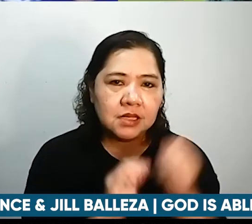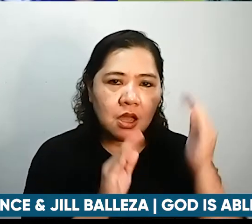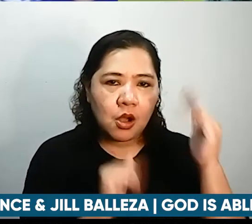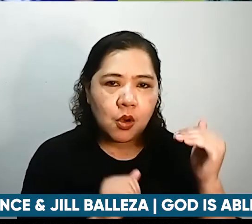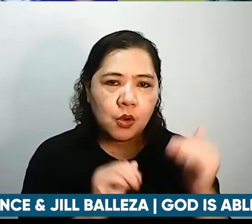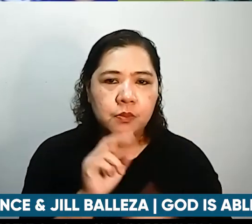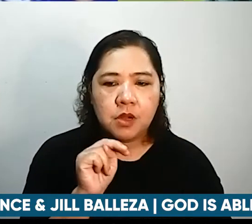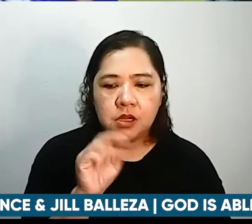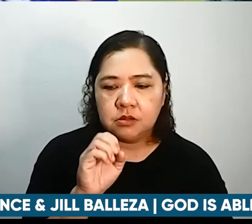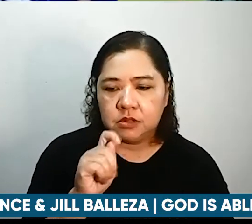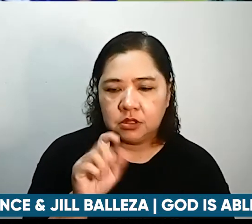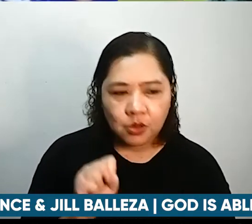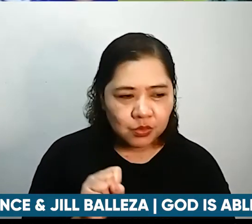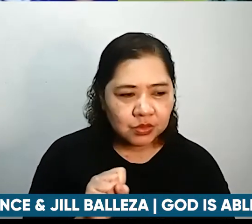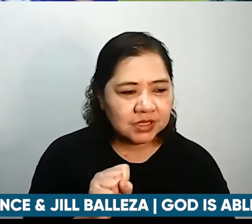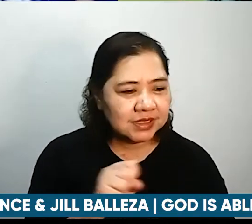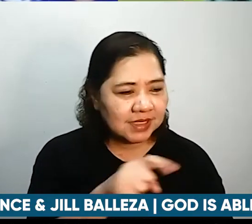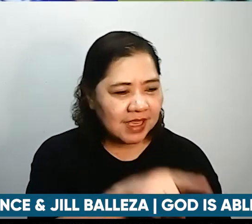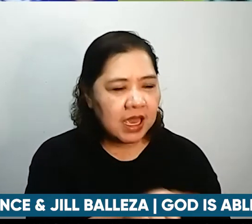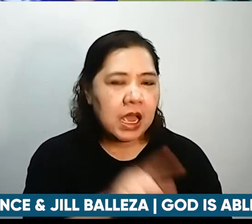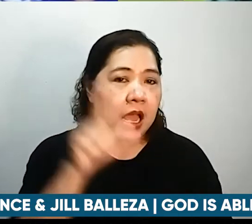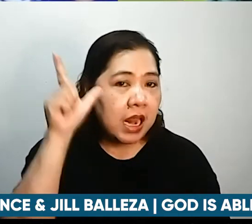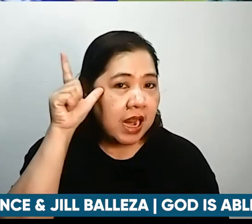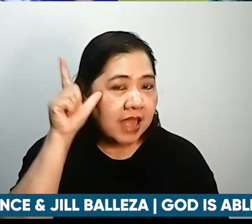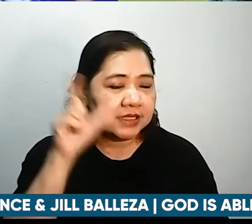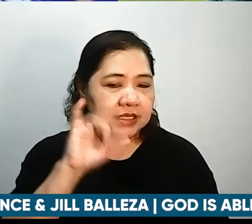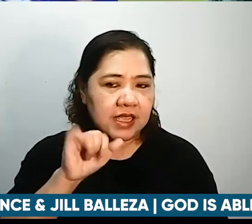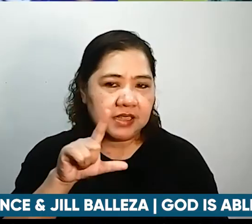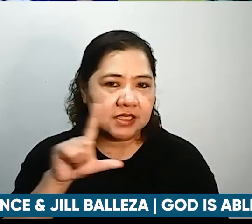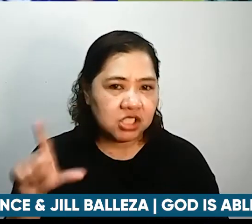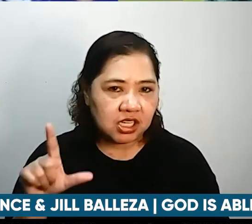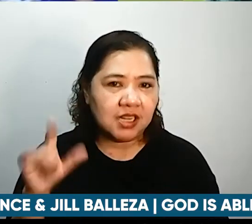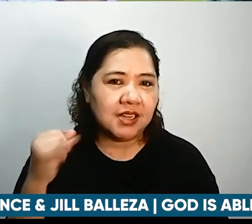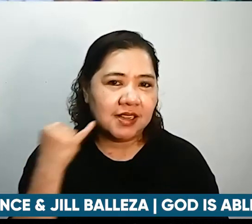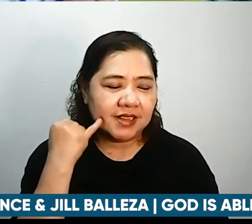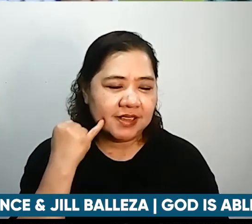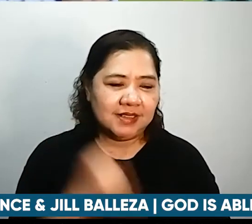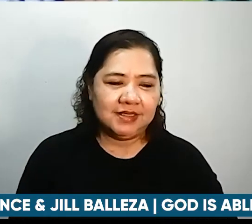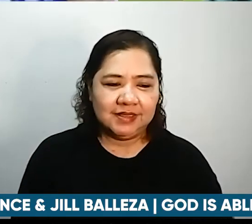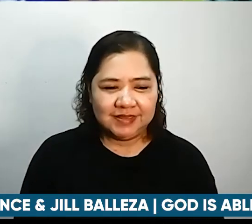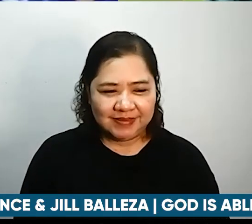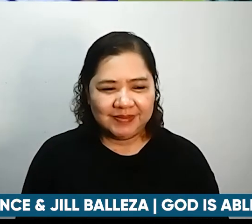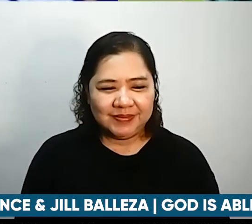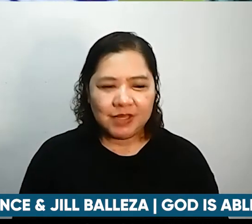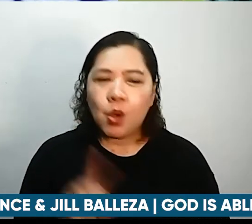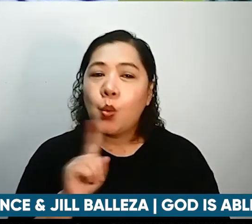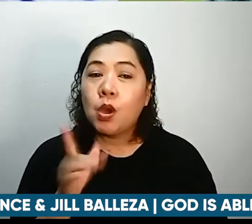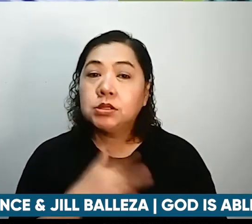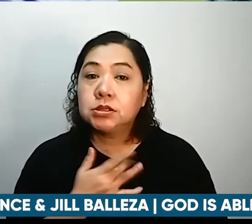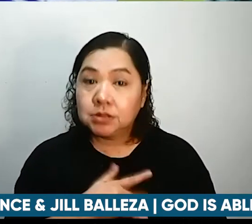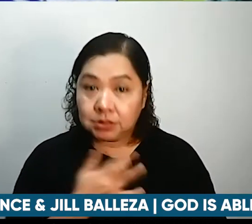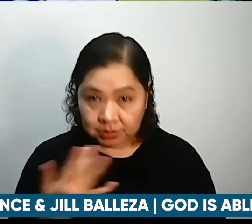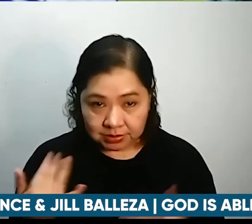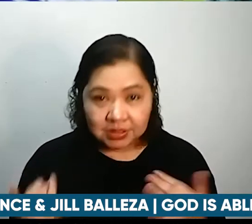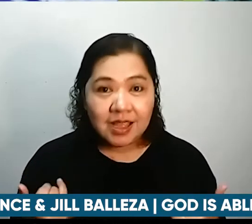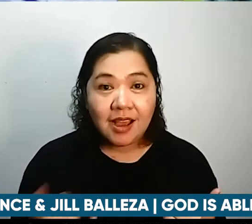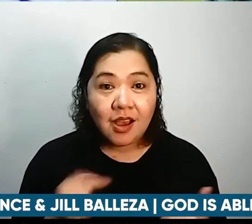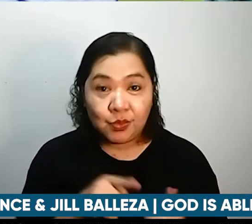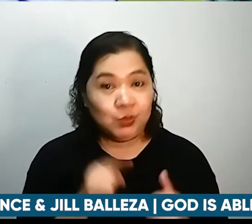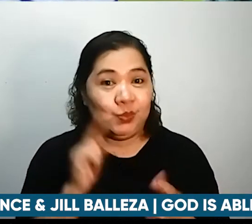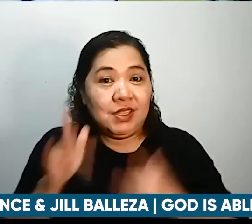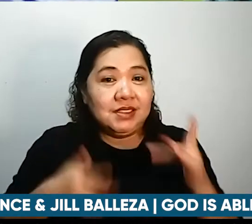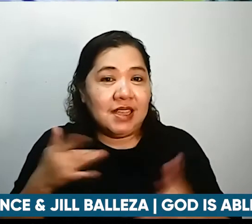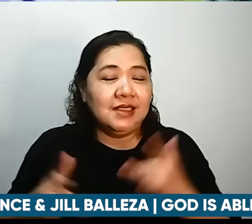kuya Lance at si ate Jill so ano po ang nararamdaman nyo po excited po ba kayo na maging